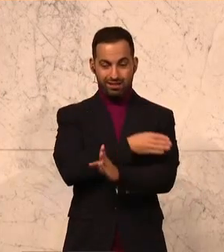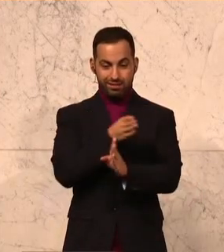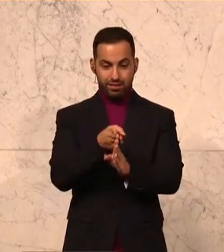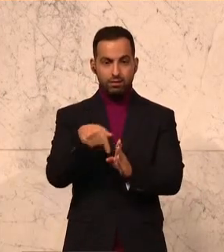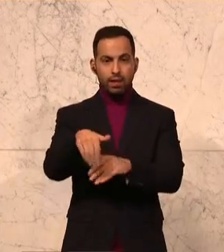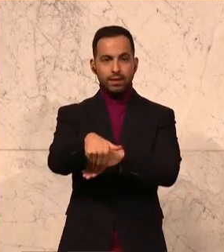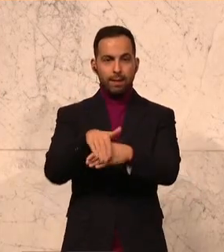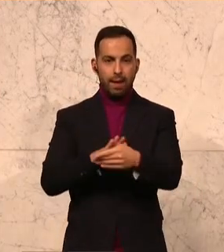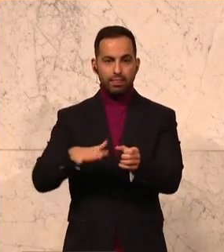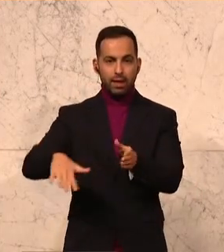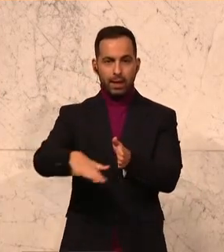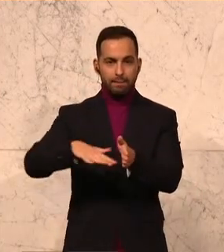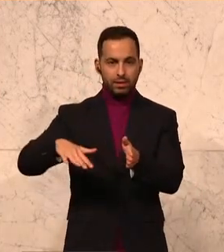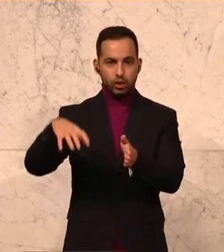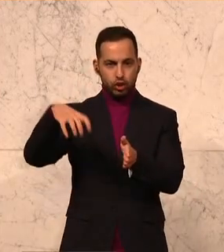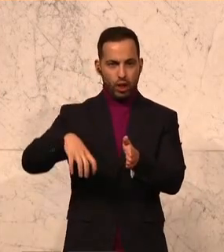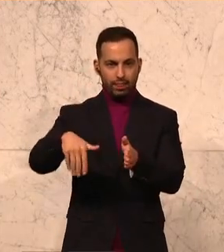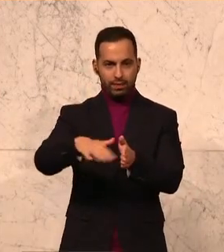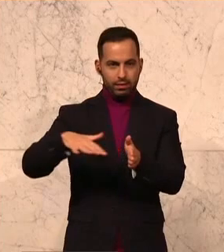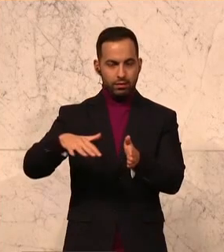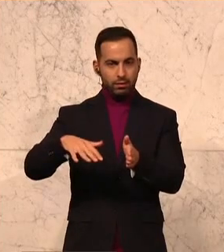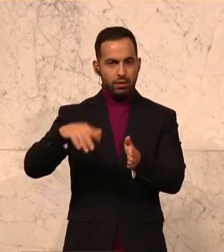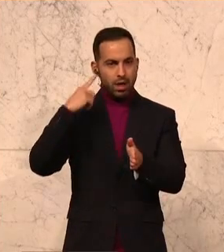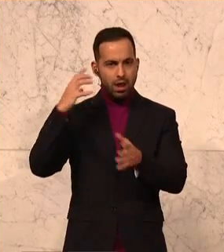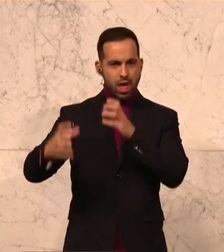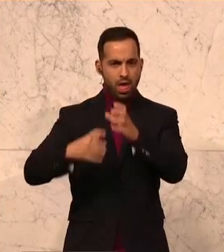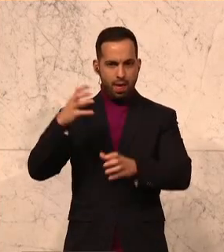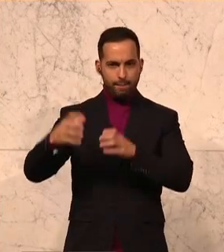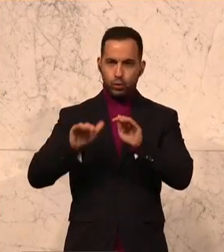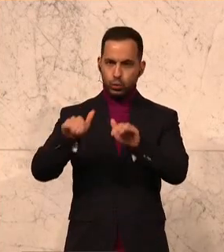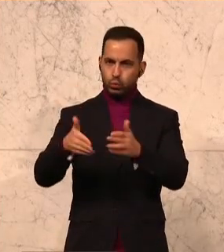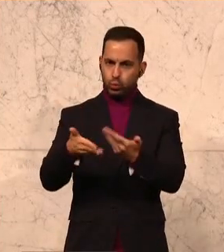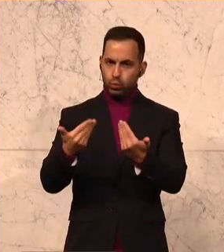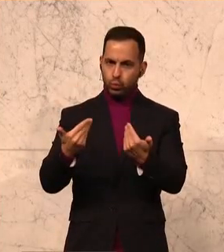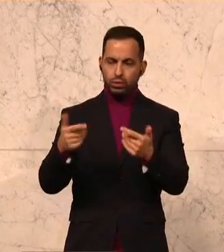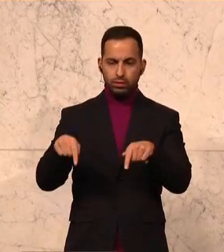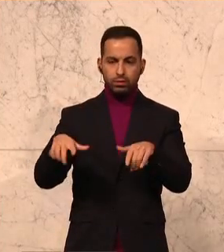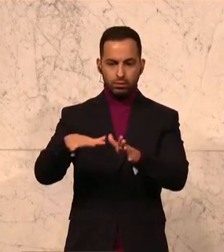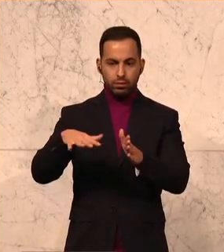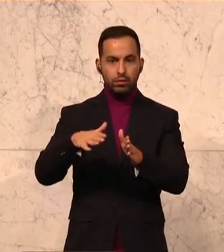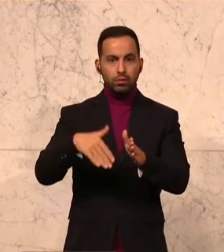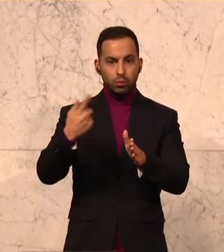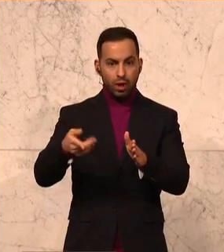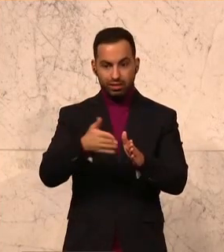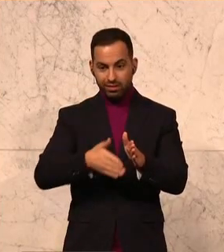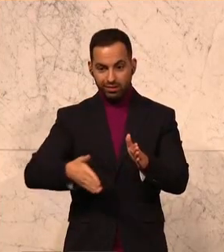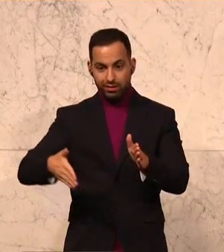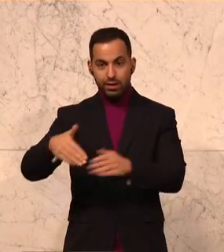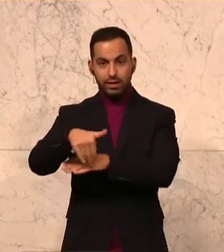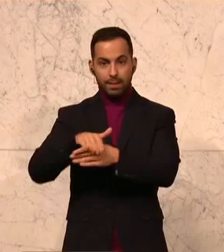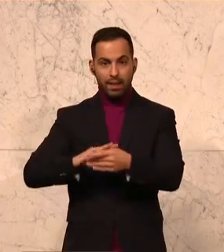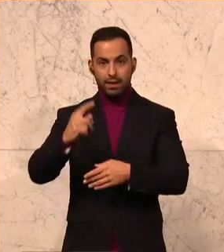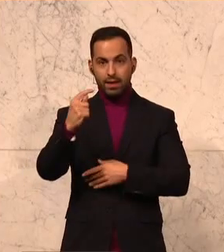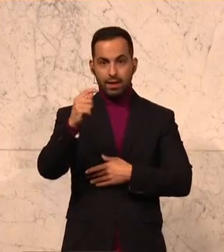im Gemeindegebiet, im Stadtgebiet ist kein Lärmschutz vorhanden und dann kaum beginnt die Gemeinde